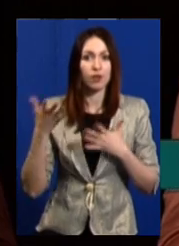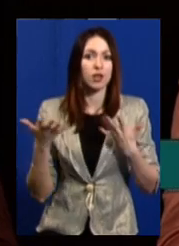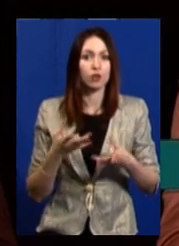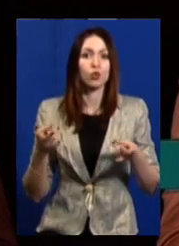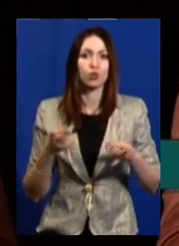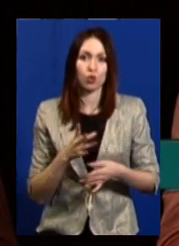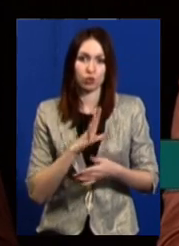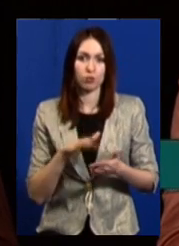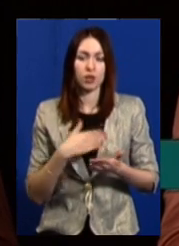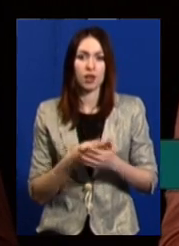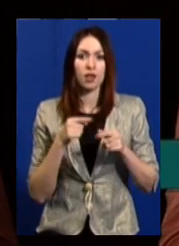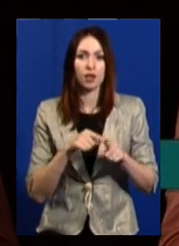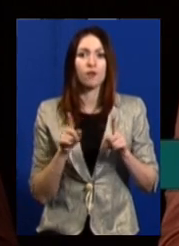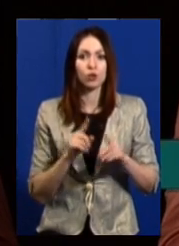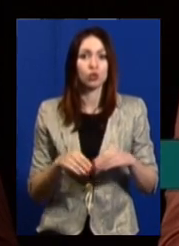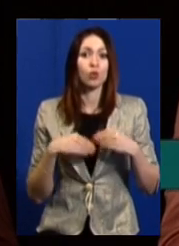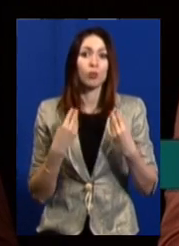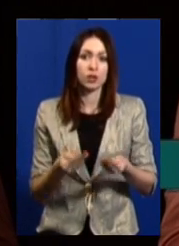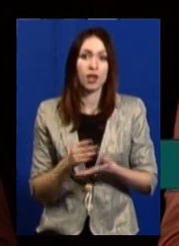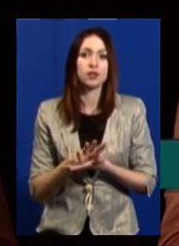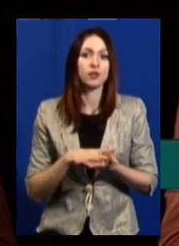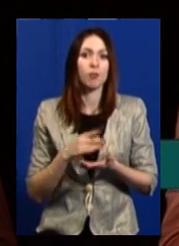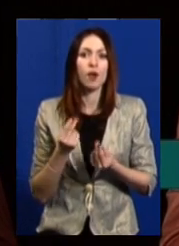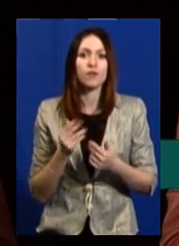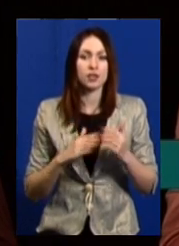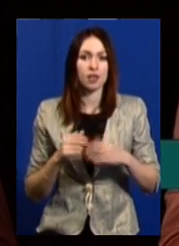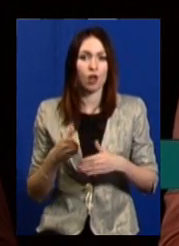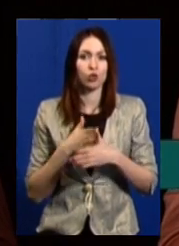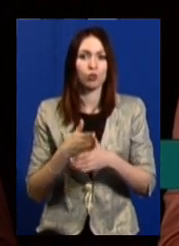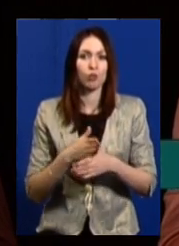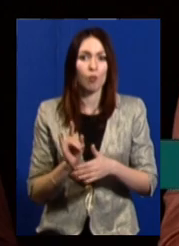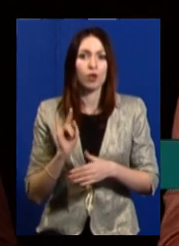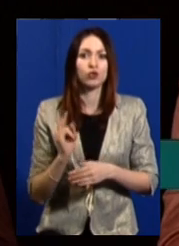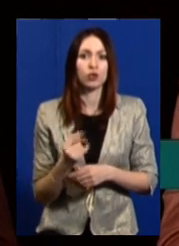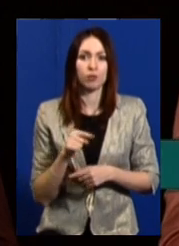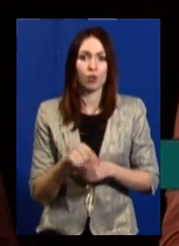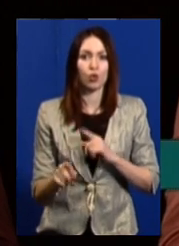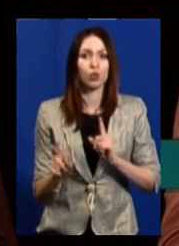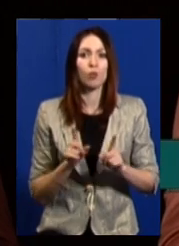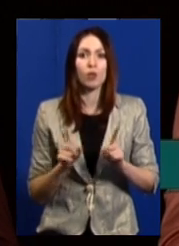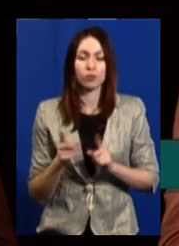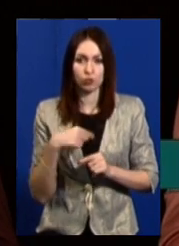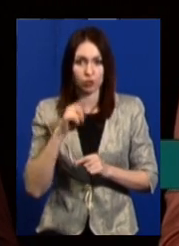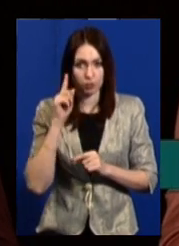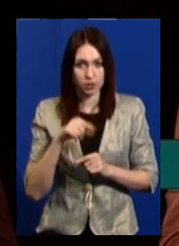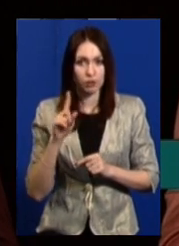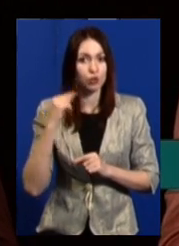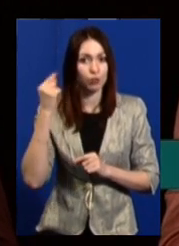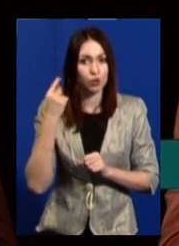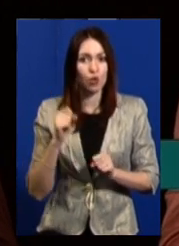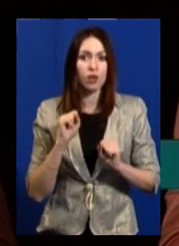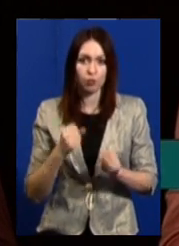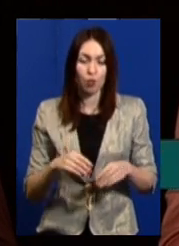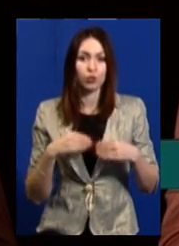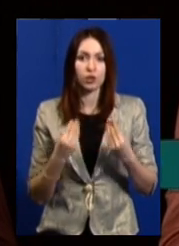повинен бути для того, щоб надати, вибачте, професійну допомогу саме дитині. Бо ми знаємо, що психологи можуть